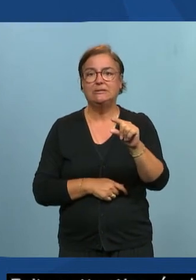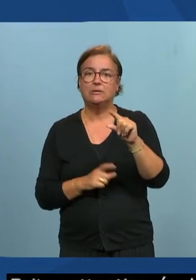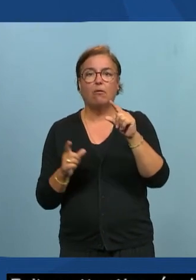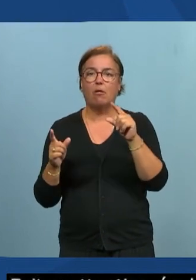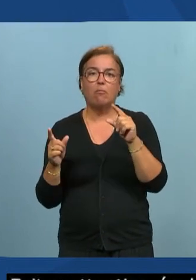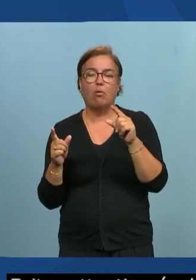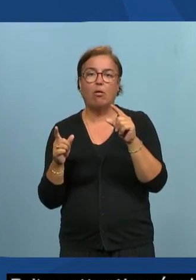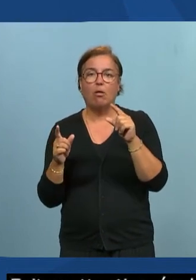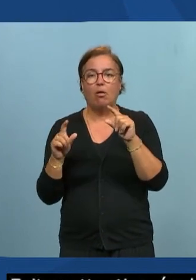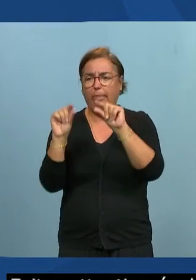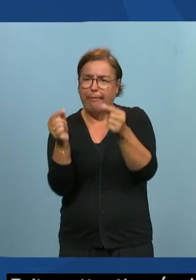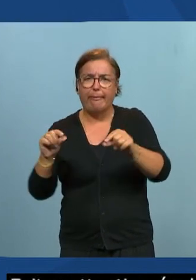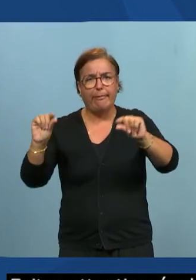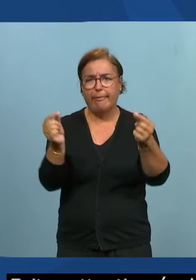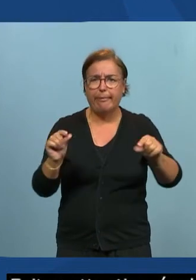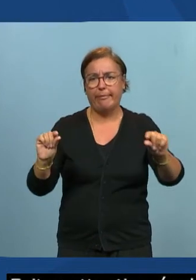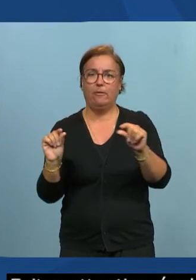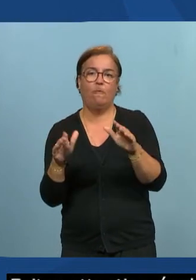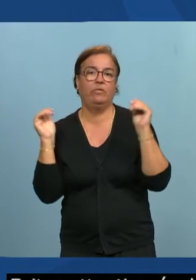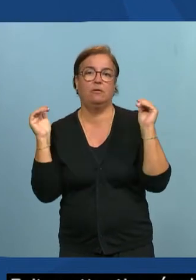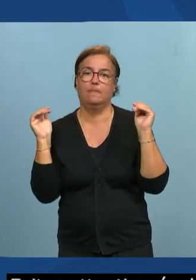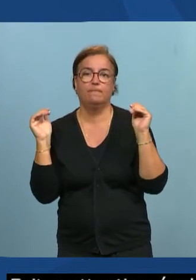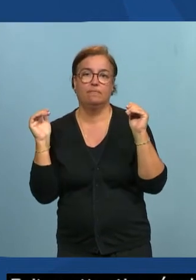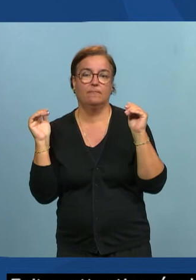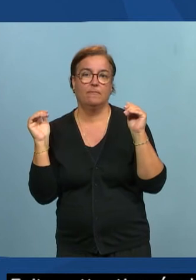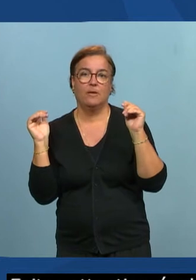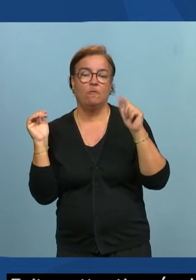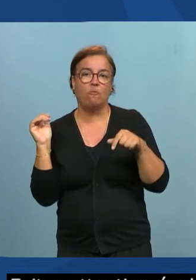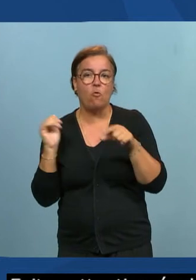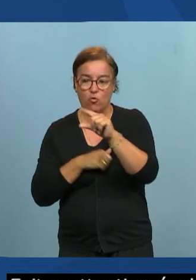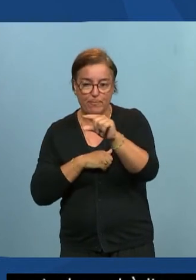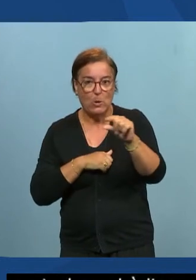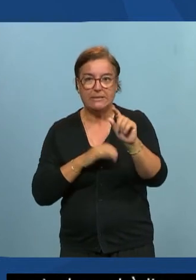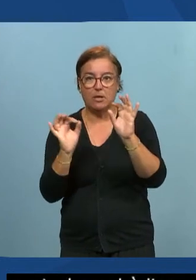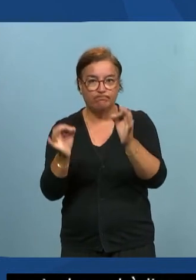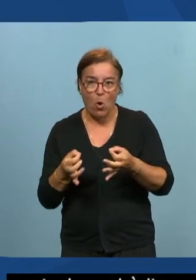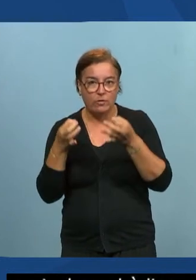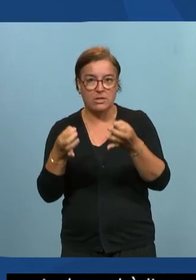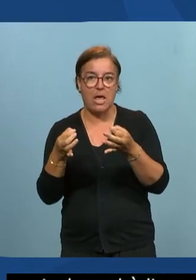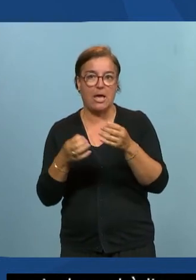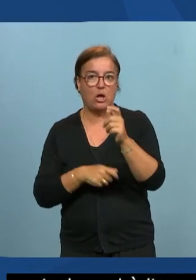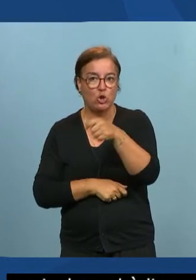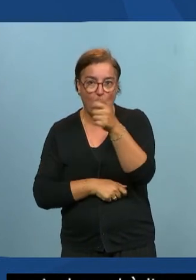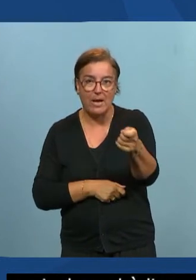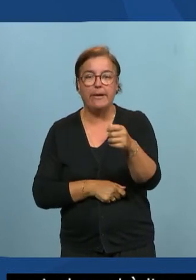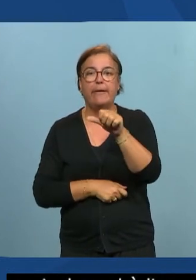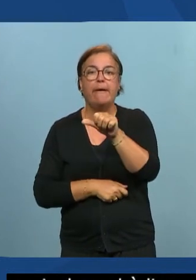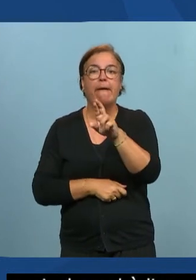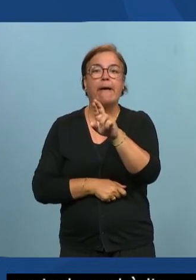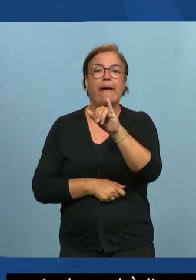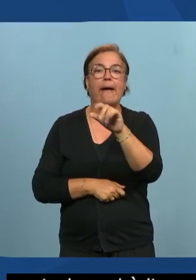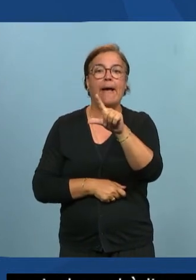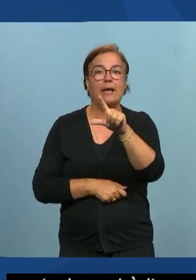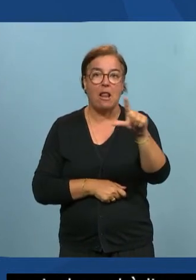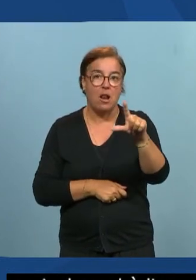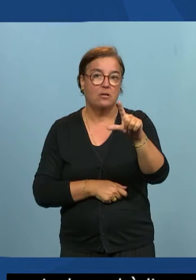où on pourra pas dire arrêtement il faut utiliser une police normale sans empattement arial sans empattement